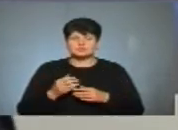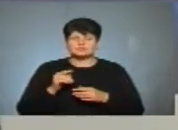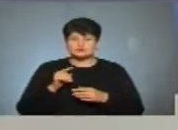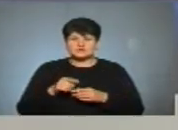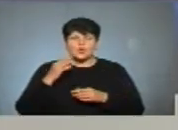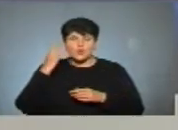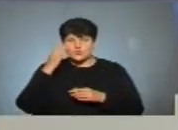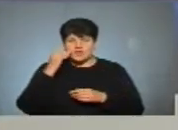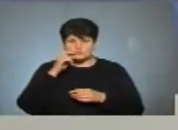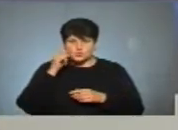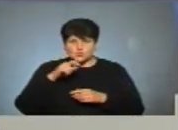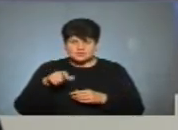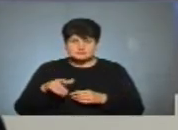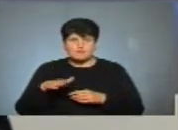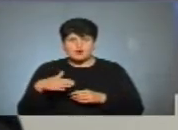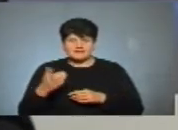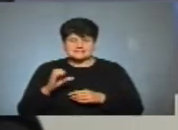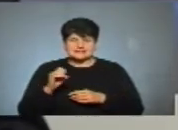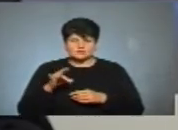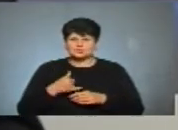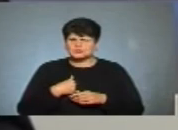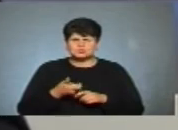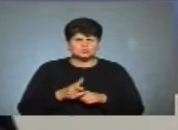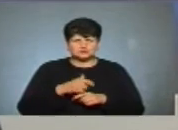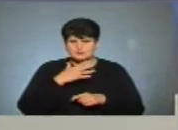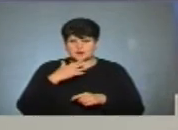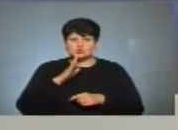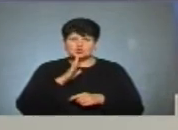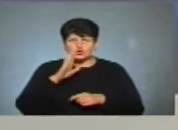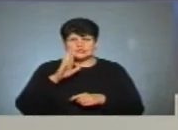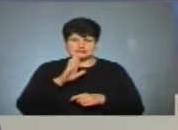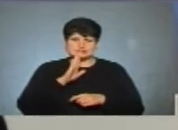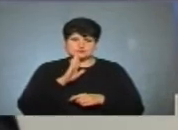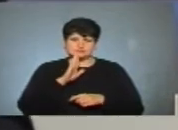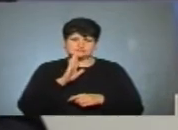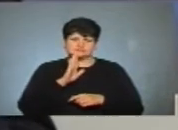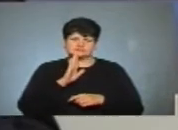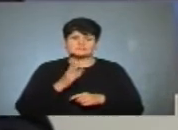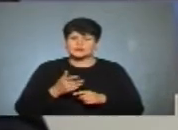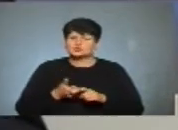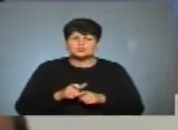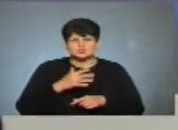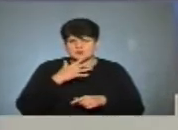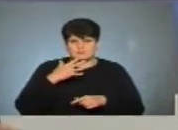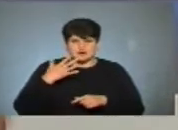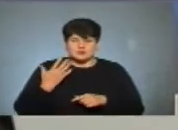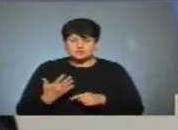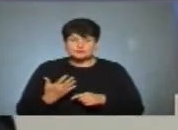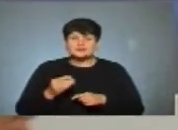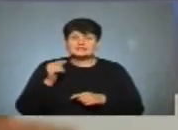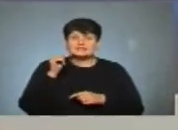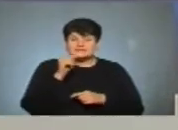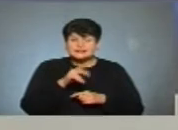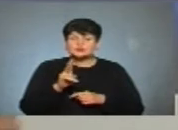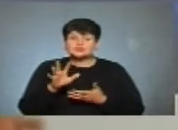уявлення українців про правий сектор, в нас дуже багато жінок і дівчат. Насправді, дуже багато. Притому, і в тих,